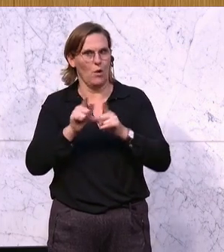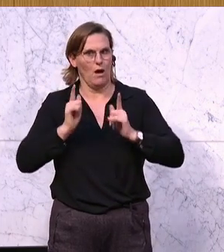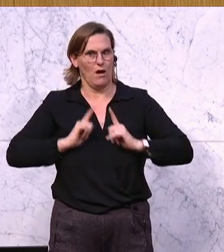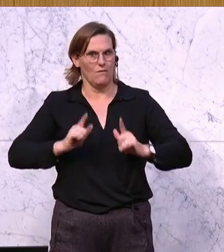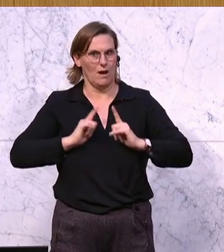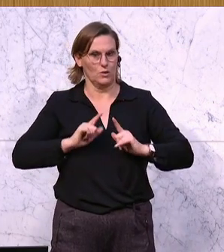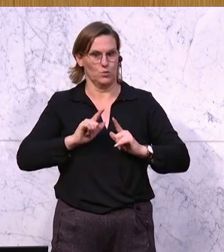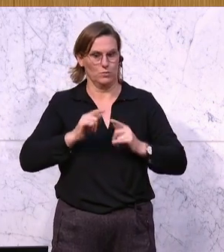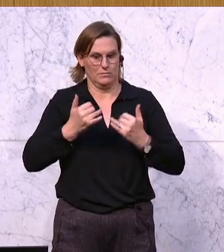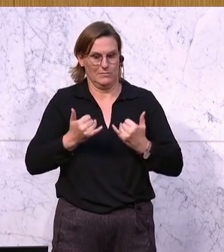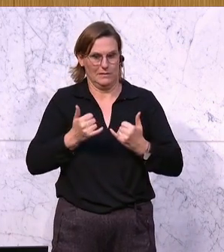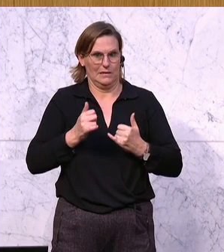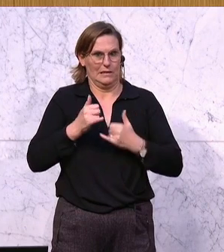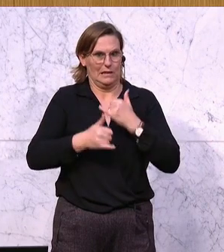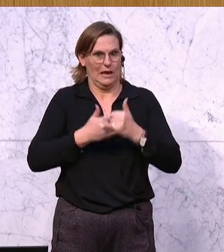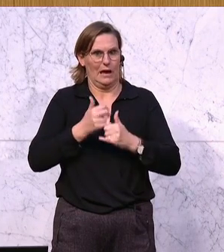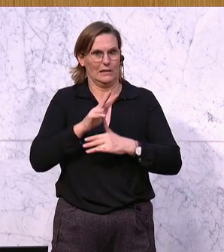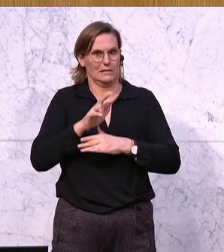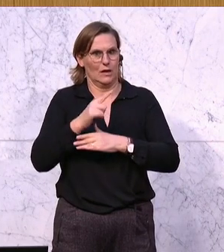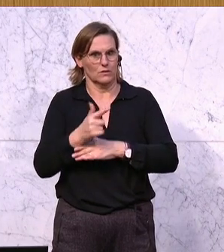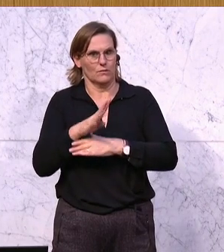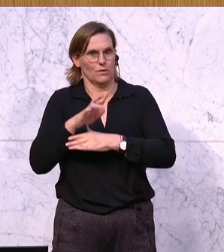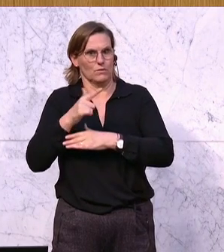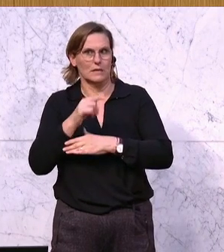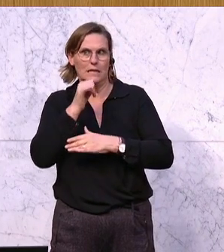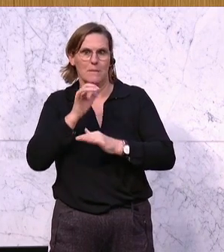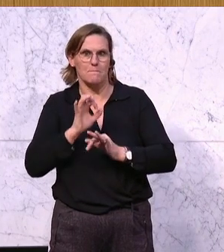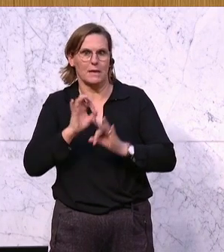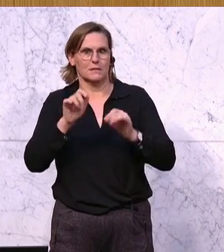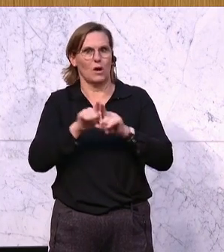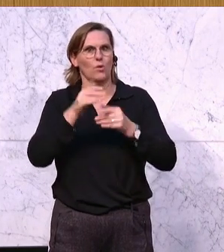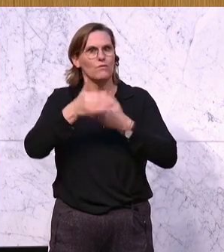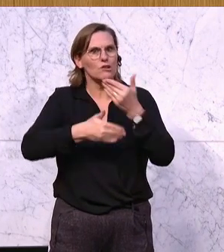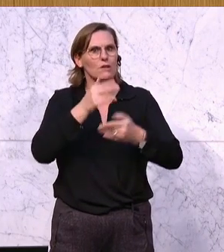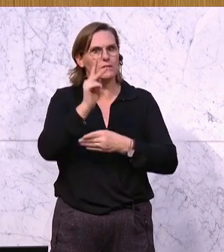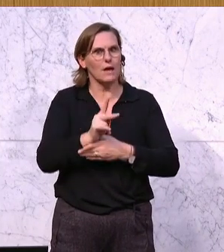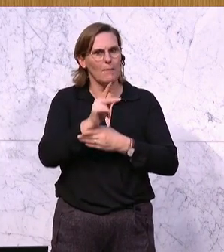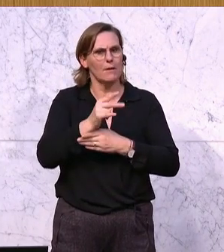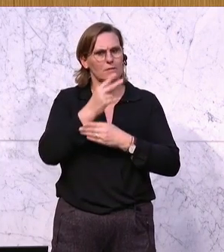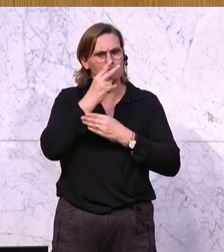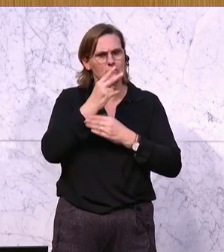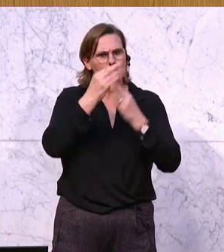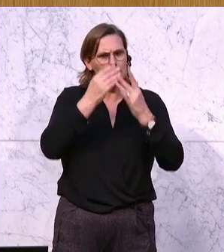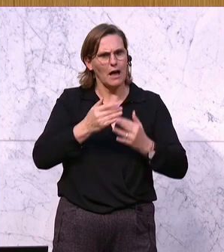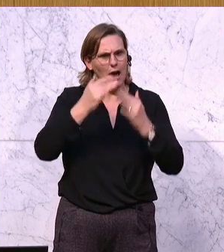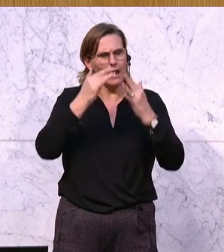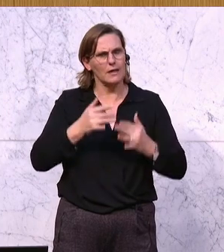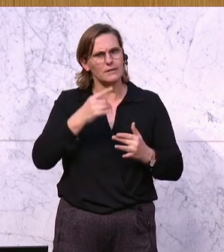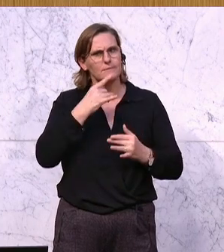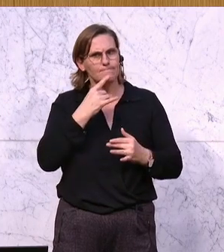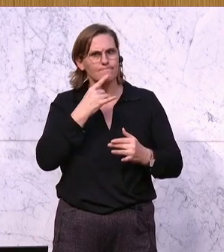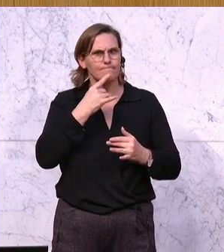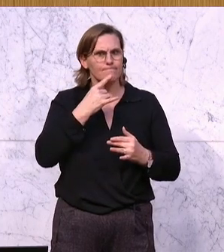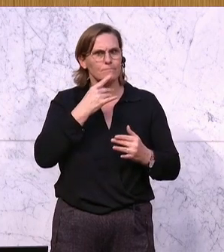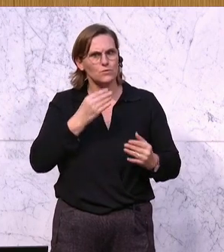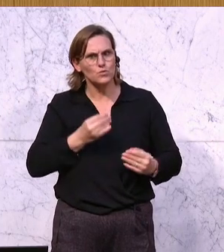2023, 2024 verbessert sich nicht wesentlich und selbst die Wirtschaftskammer gibt in ihren Zahlen einen Ansatz- und eine